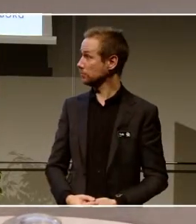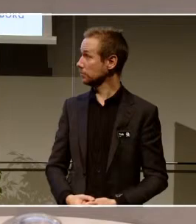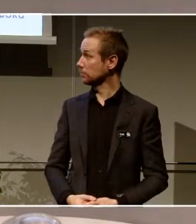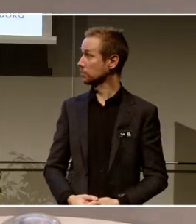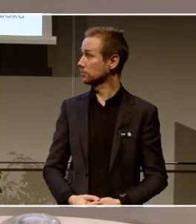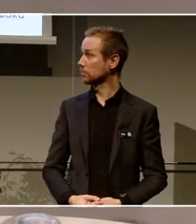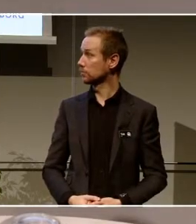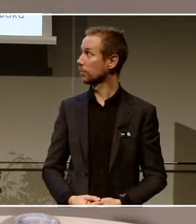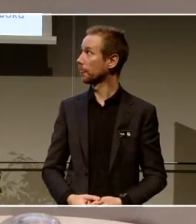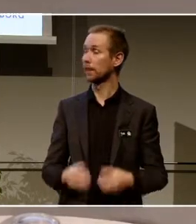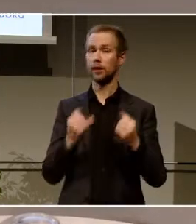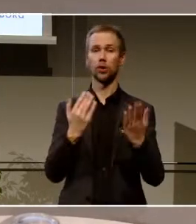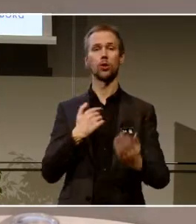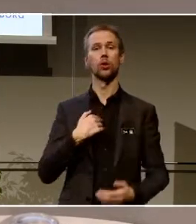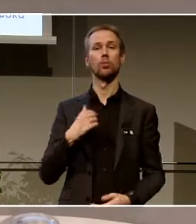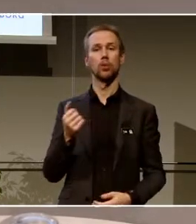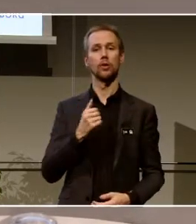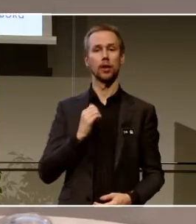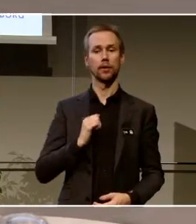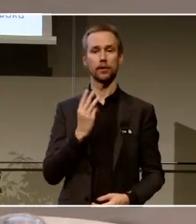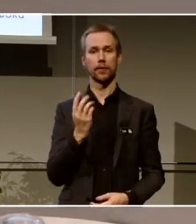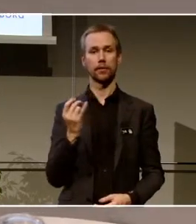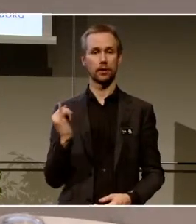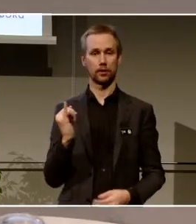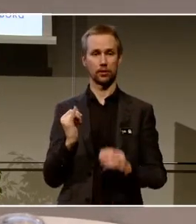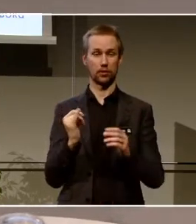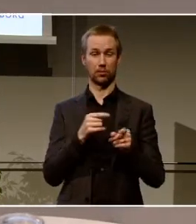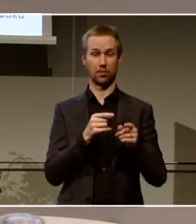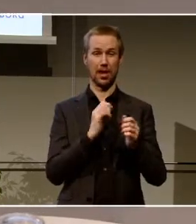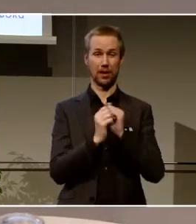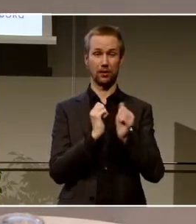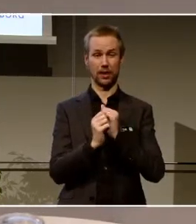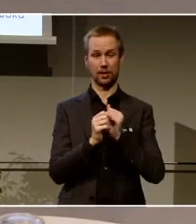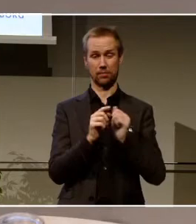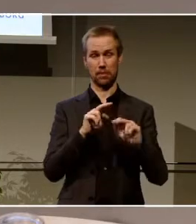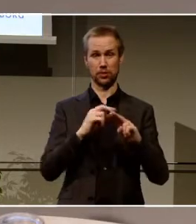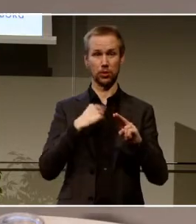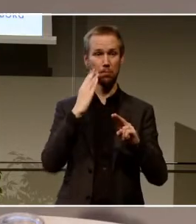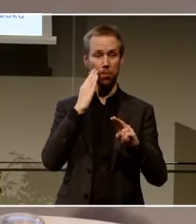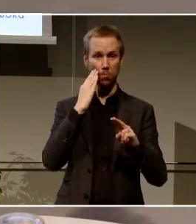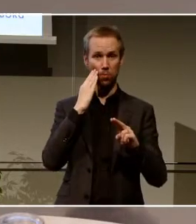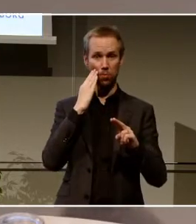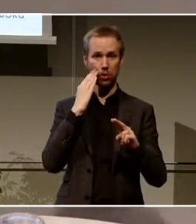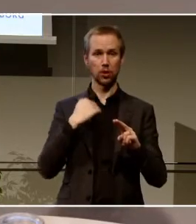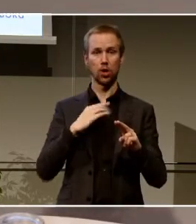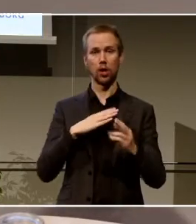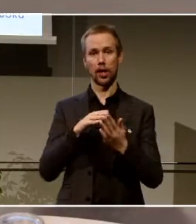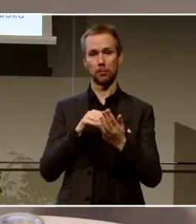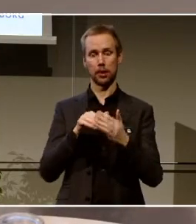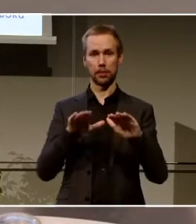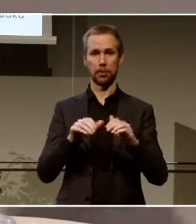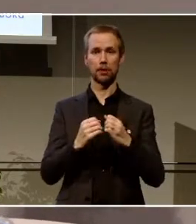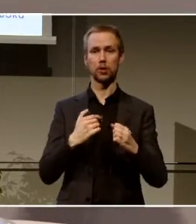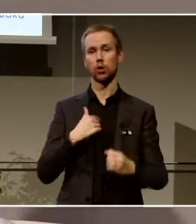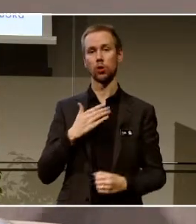Idag behövde jag tillgång till wifi. De bygger om där jag bor och wifi är där nere. Jag har en iPad hemma men jag